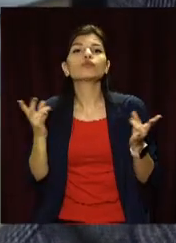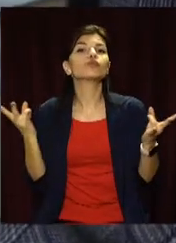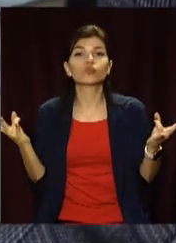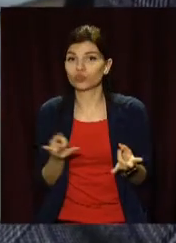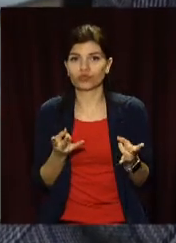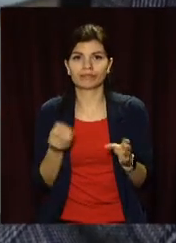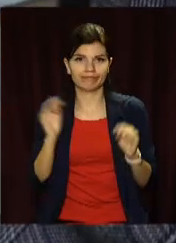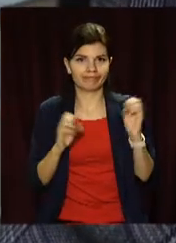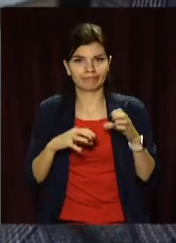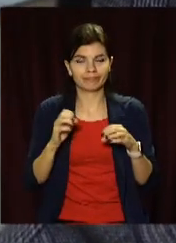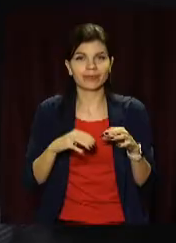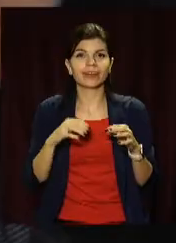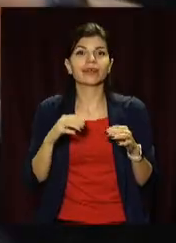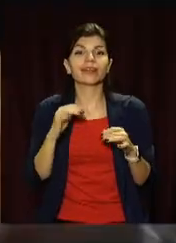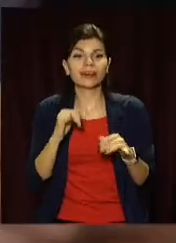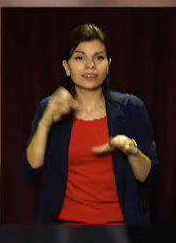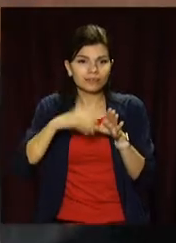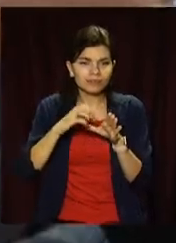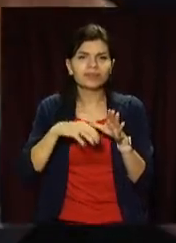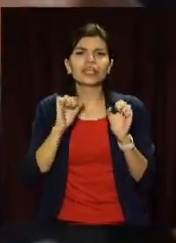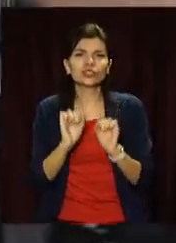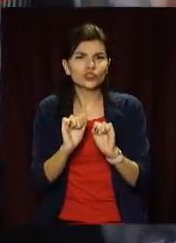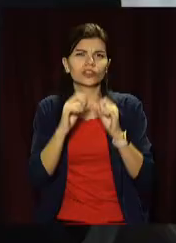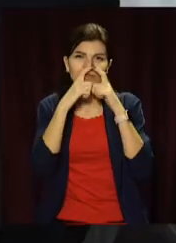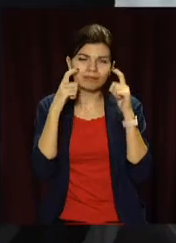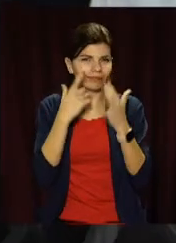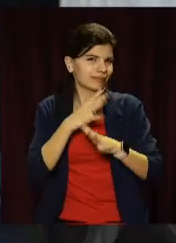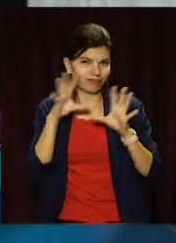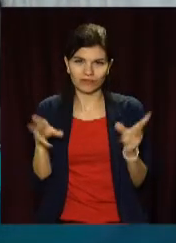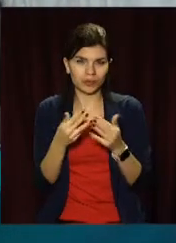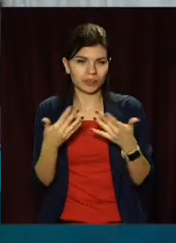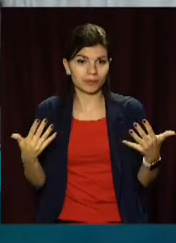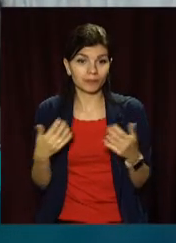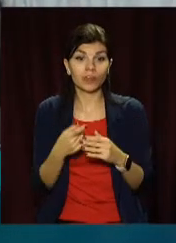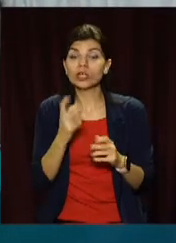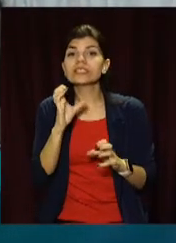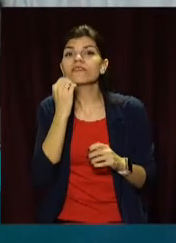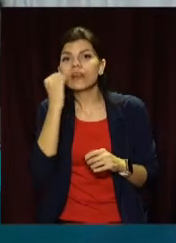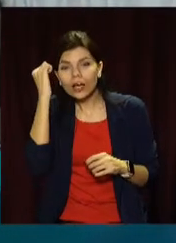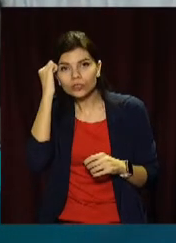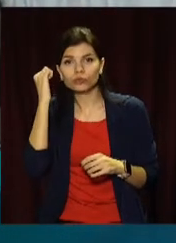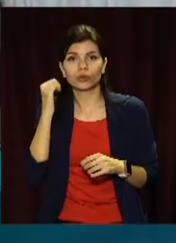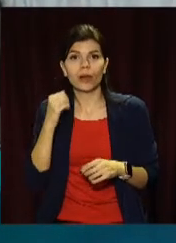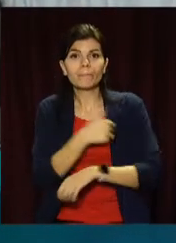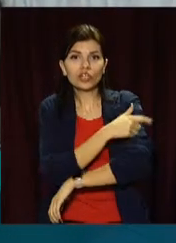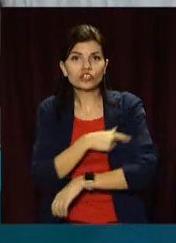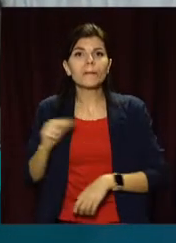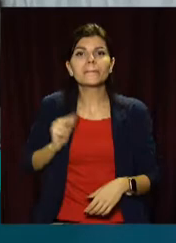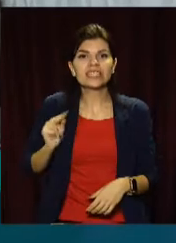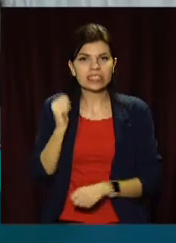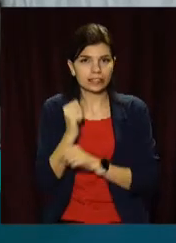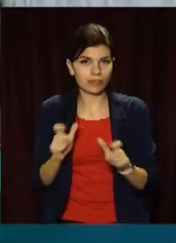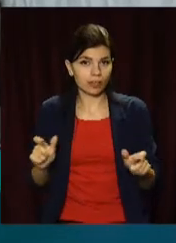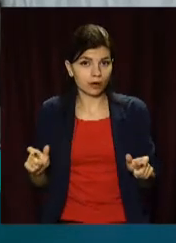найнеобхідніше – і провізія, і засоби захисту. Дякість медичним працівникам. Це те,